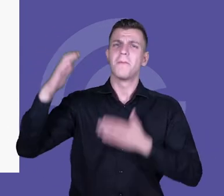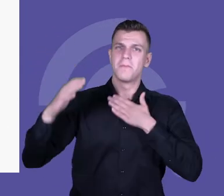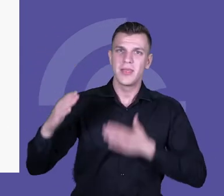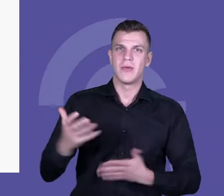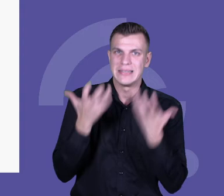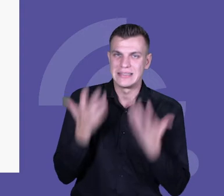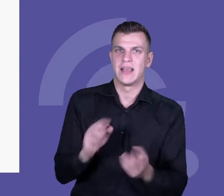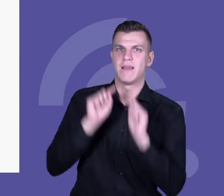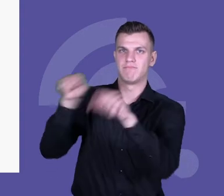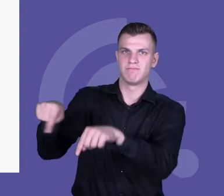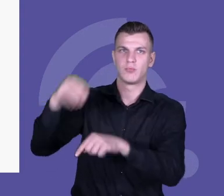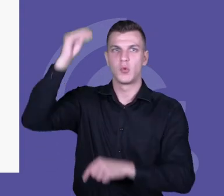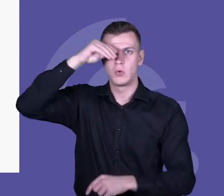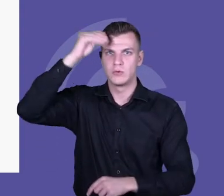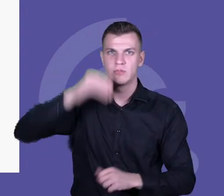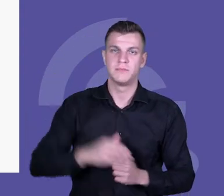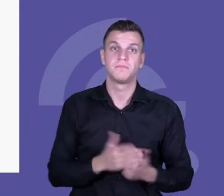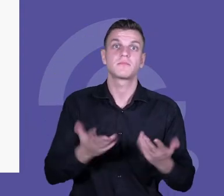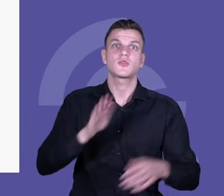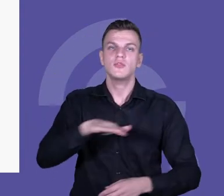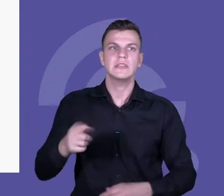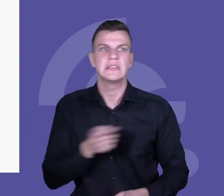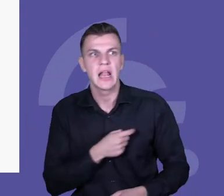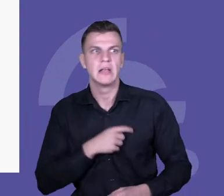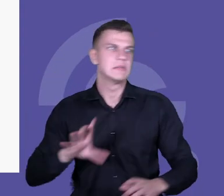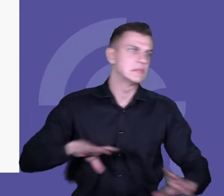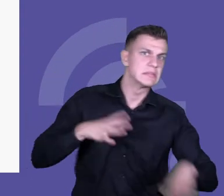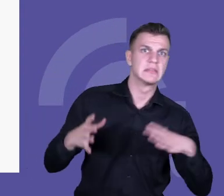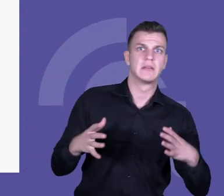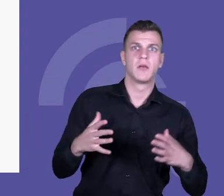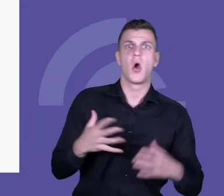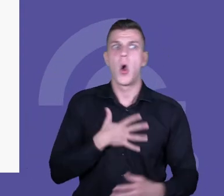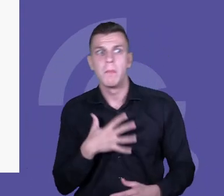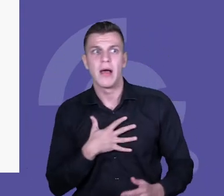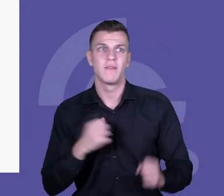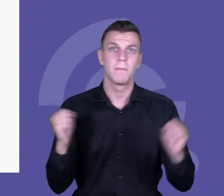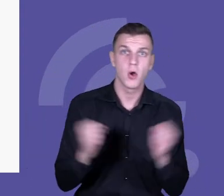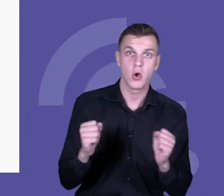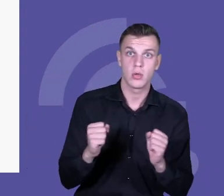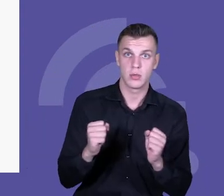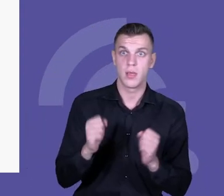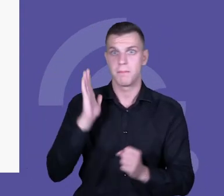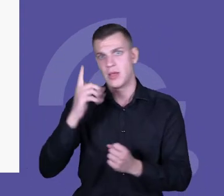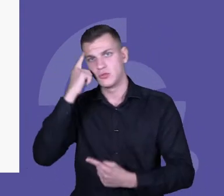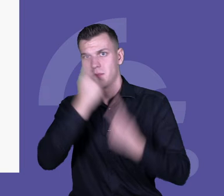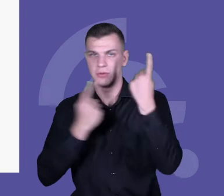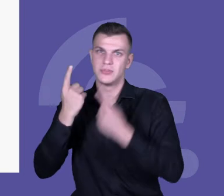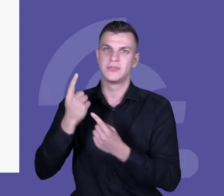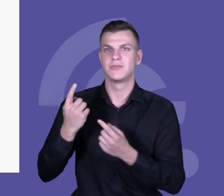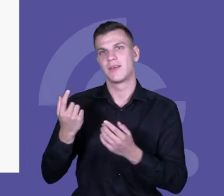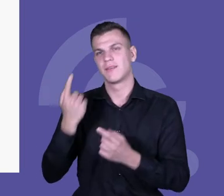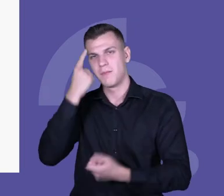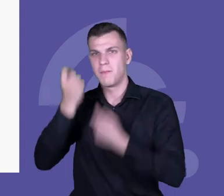uczniów, bo we frustracji, w strachu, w stresie te kompetencje się nie będą rozwijały. I taki kluczowy,